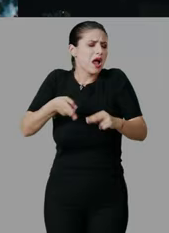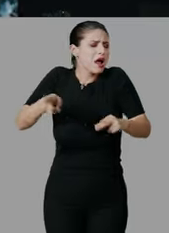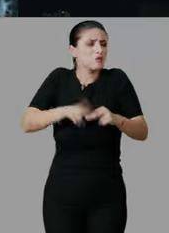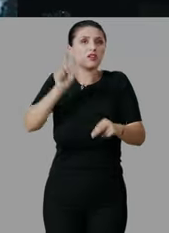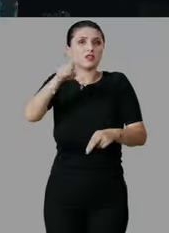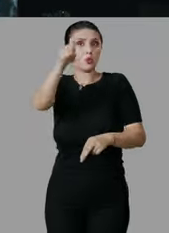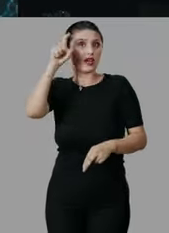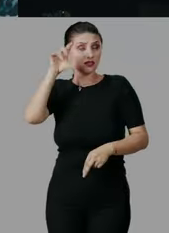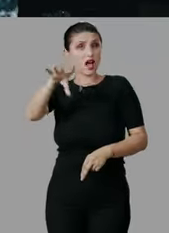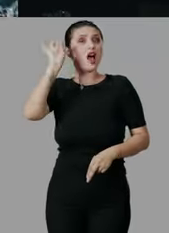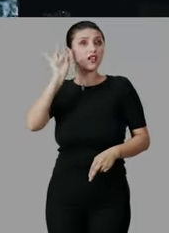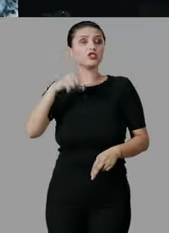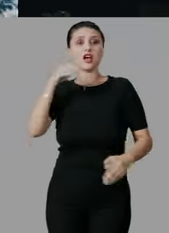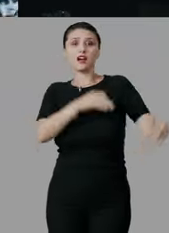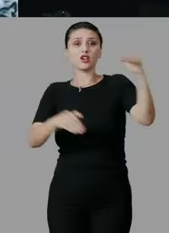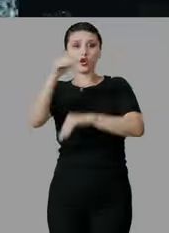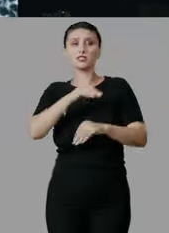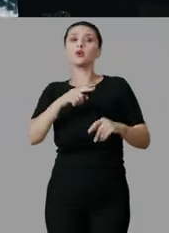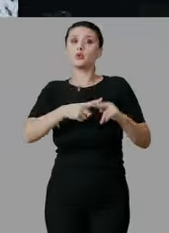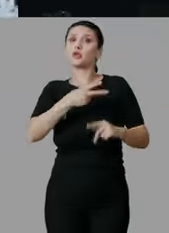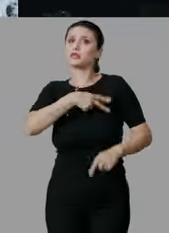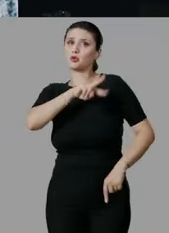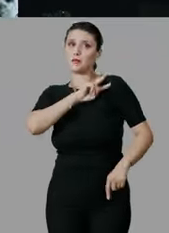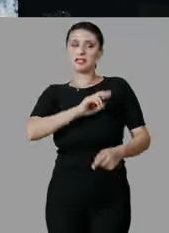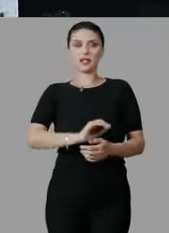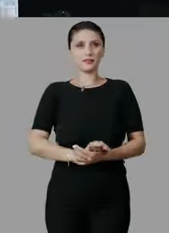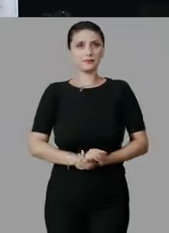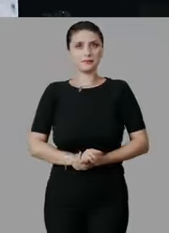Cazurile de nec sunt mult mai comune decât ai crede. Alege să înnoți doar în siguranță.